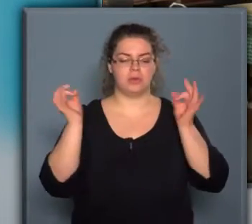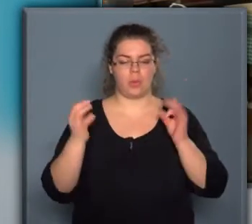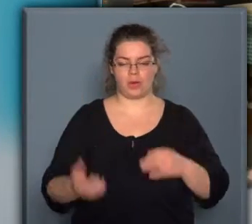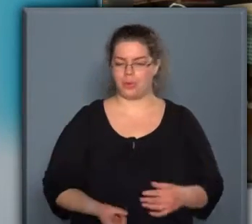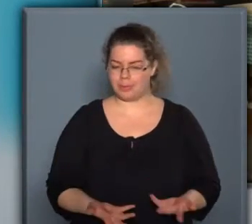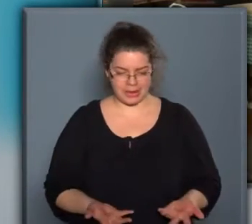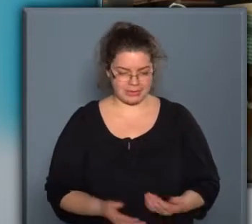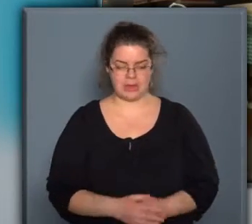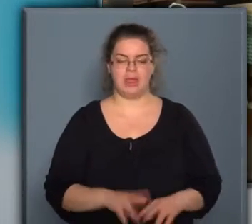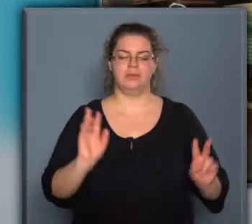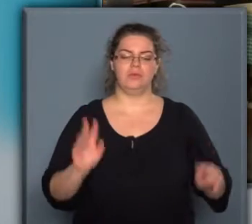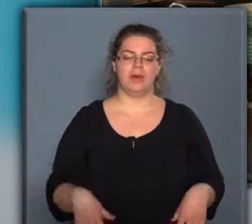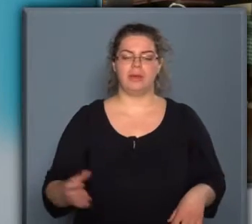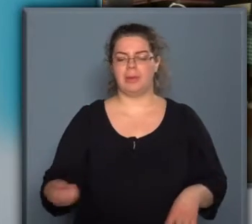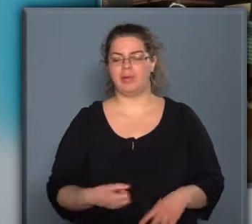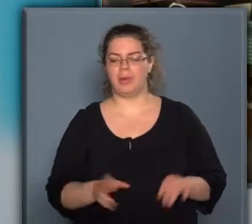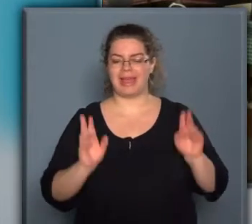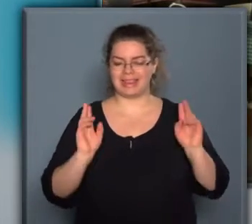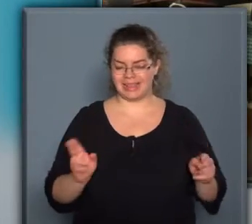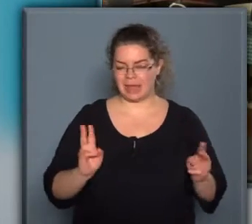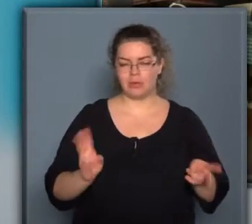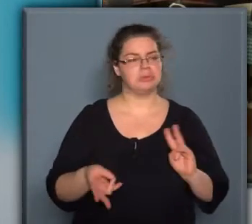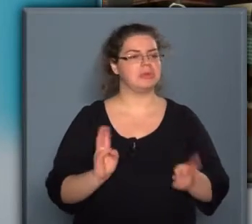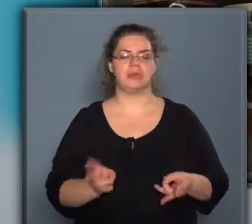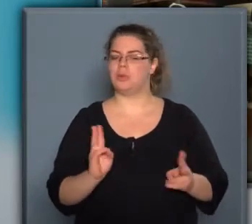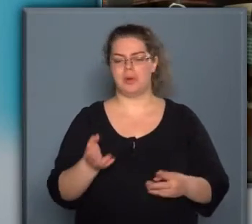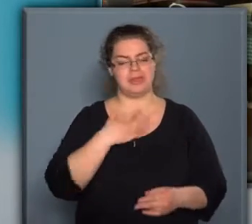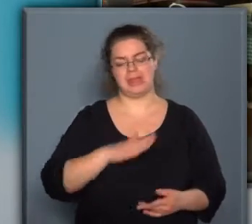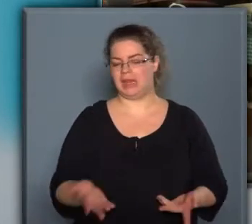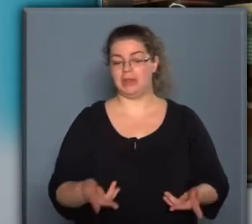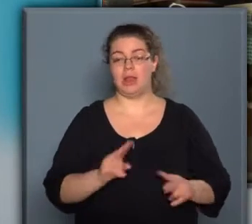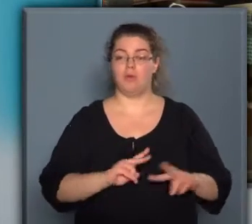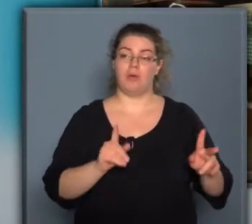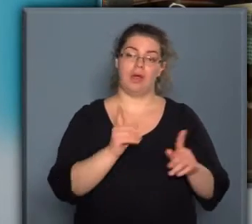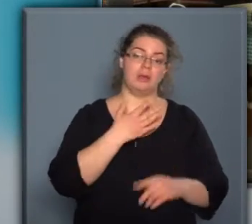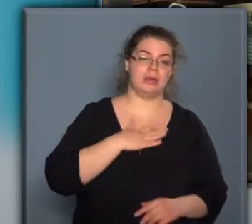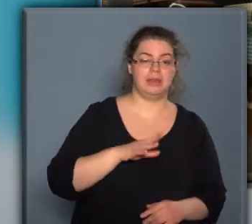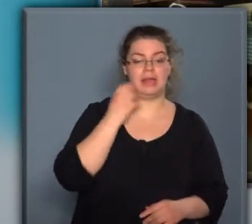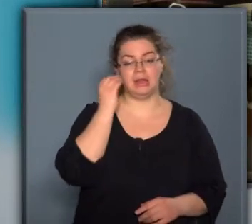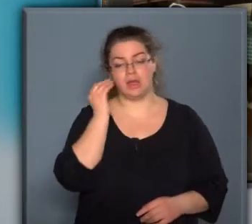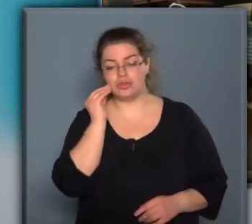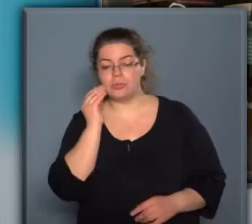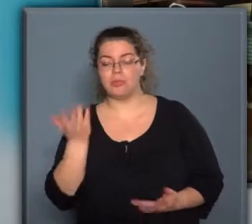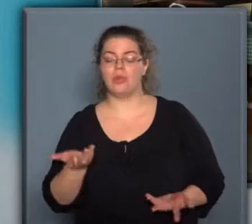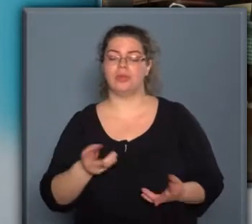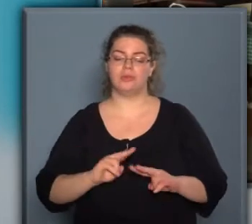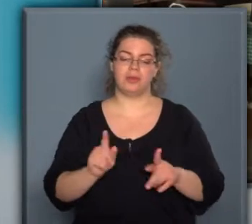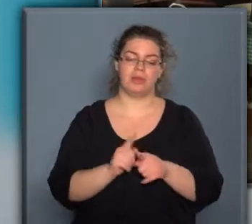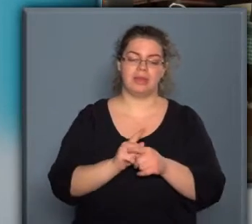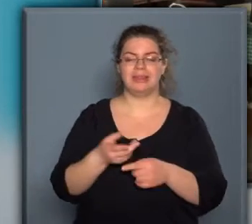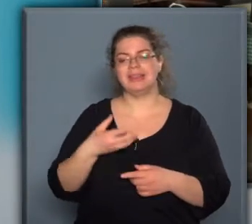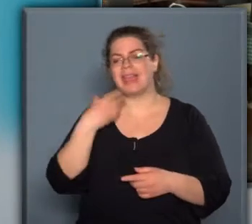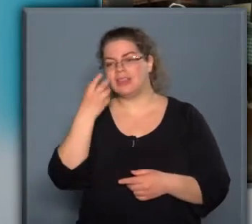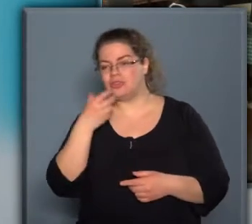kolbász? Hát tulajdonképpen a kolbásznak a lényege, hogy ki hogy szereti. Van, aki szereti a csípőset, van, aki szereti a